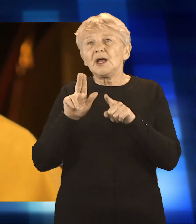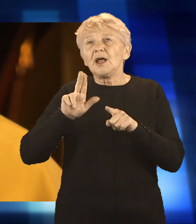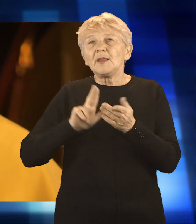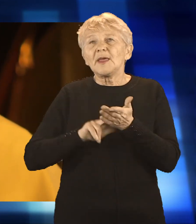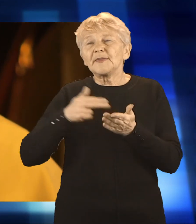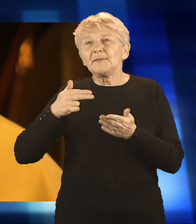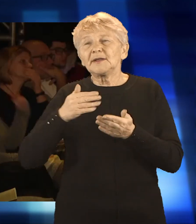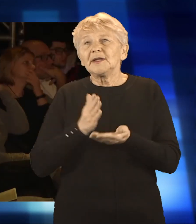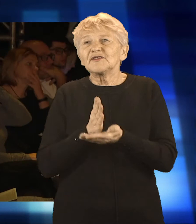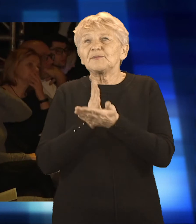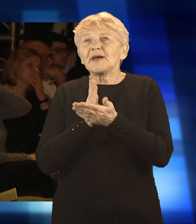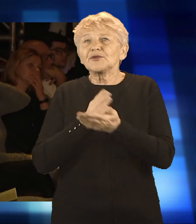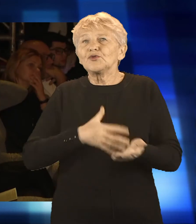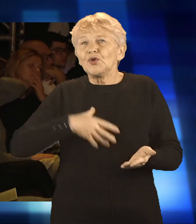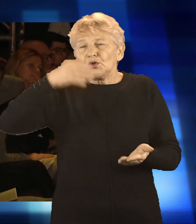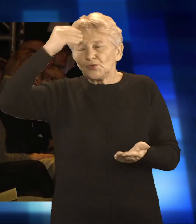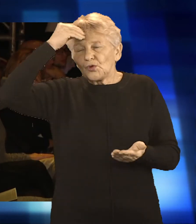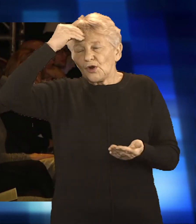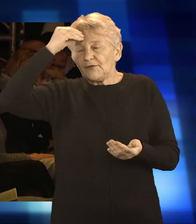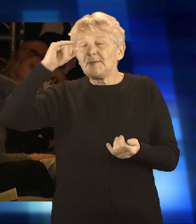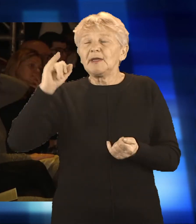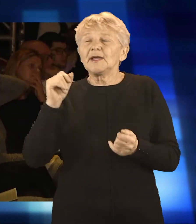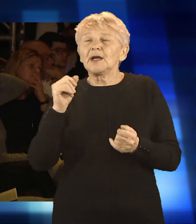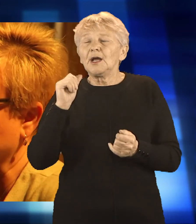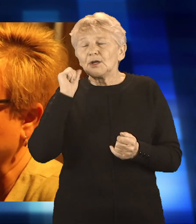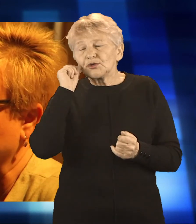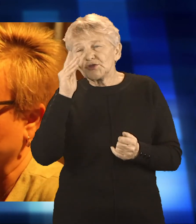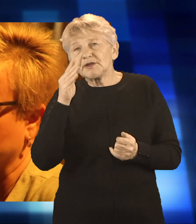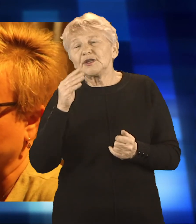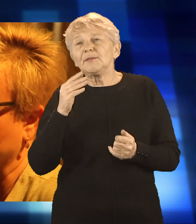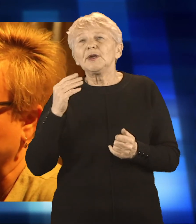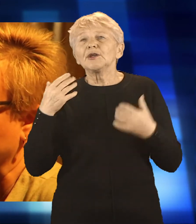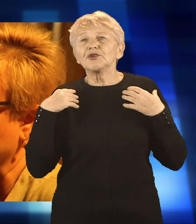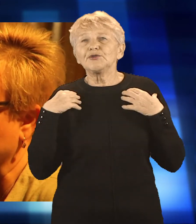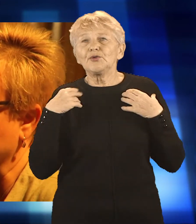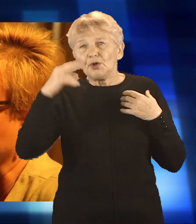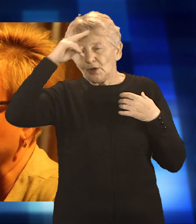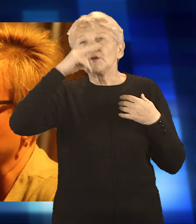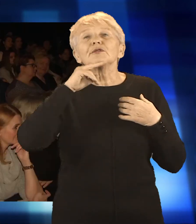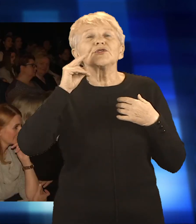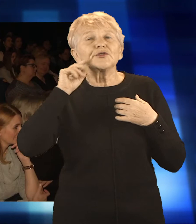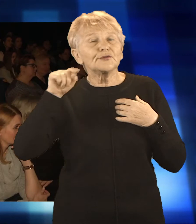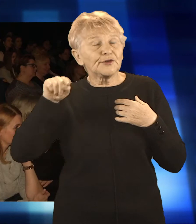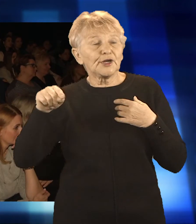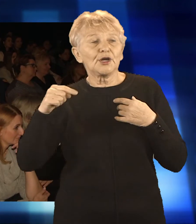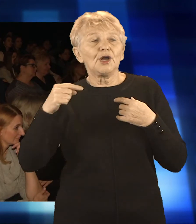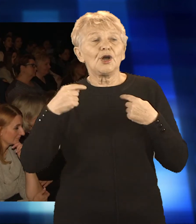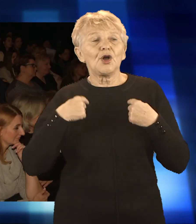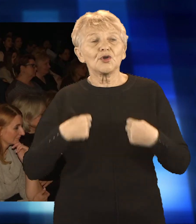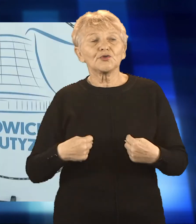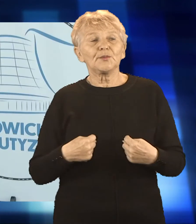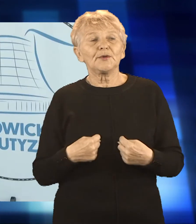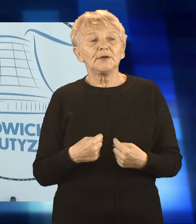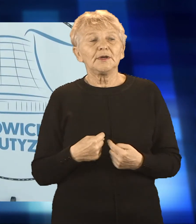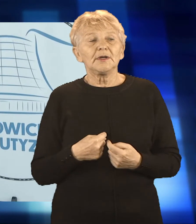autyzmu, a także o codziennym życiu rodziców zdiagnozowanych dzieci i łączeniu pracy zawodowej z opieką nad potomstwem. To nie jest